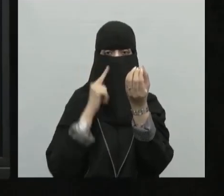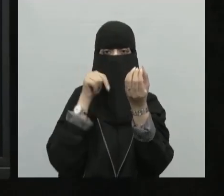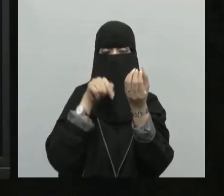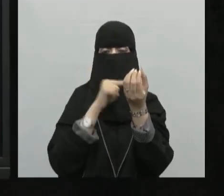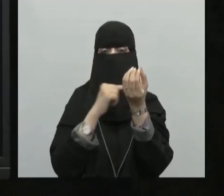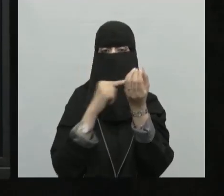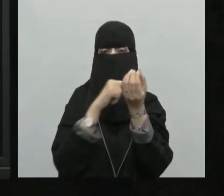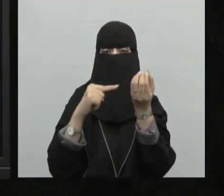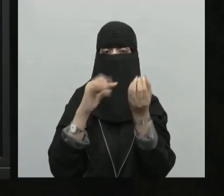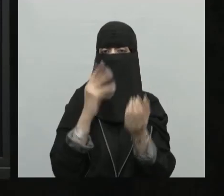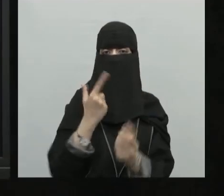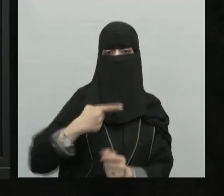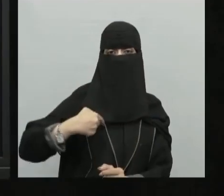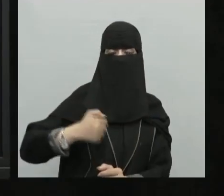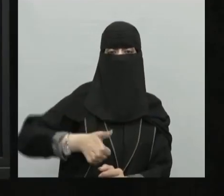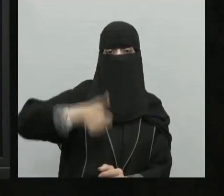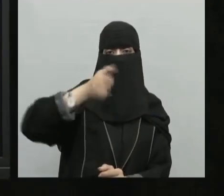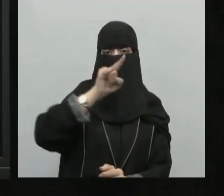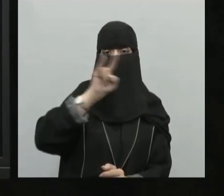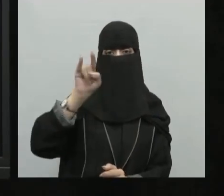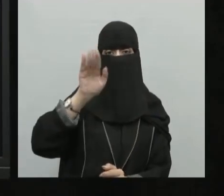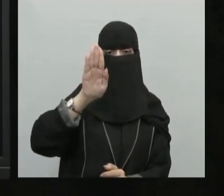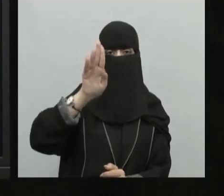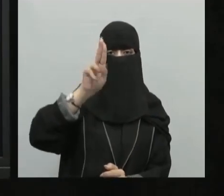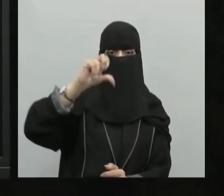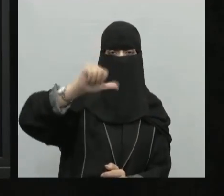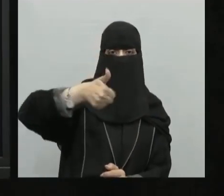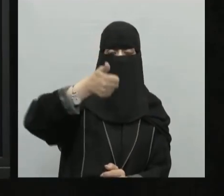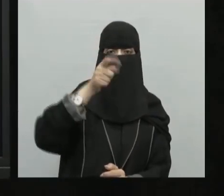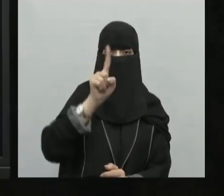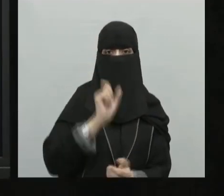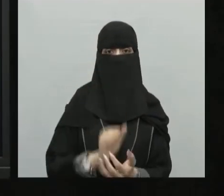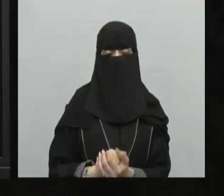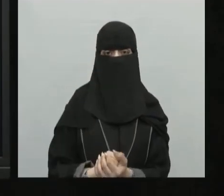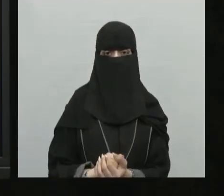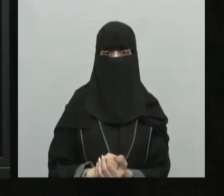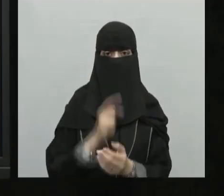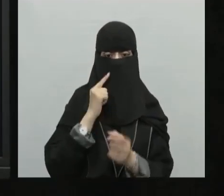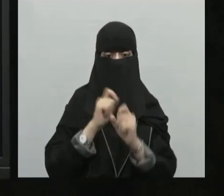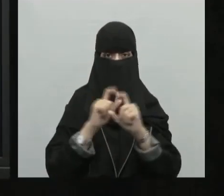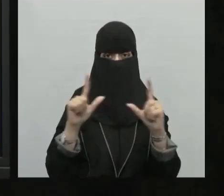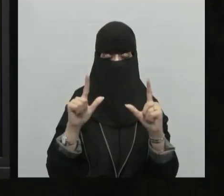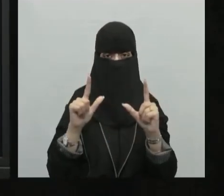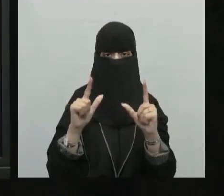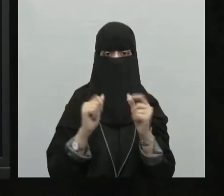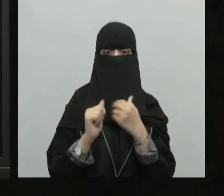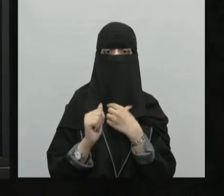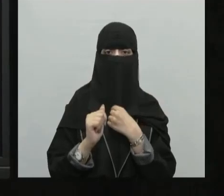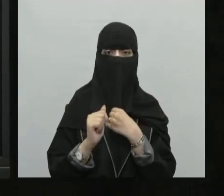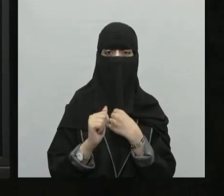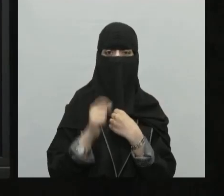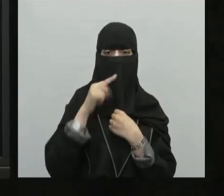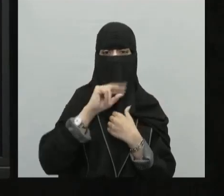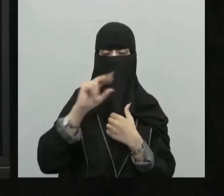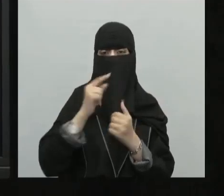إذن خط الاستواء هو الذي يقسم الكرة الأرضية إلى جزء شمالي وجنوبي